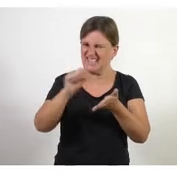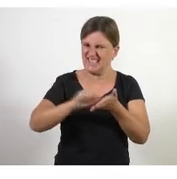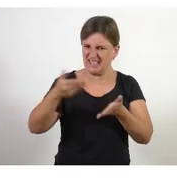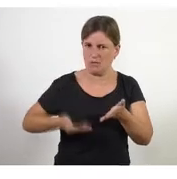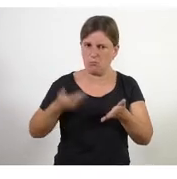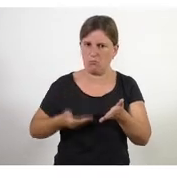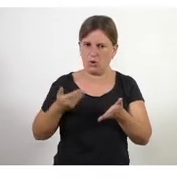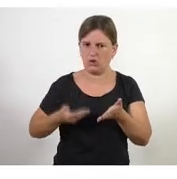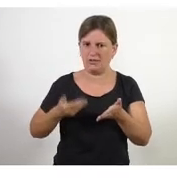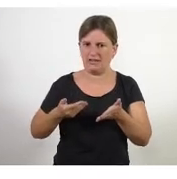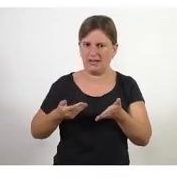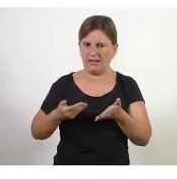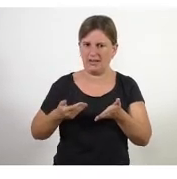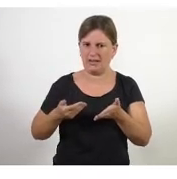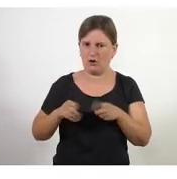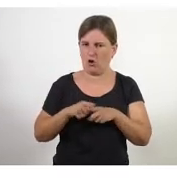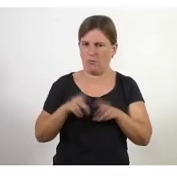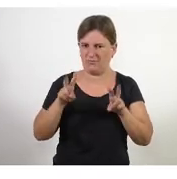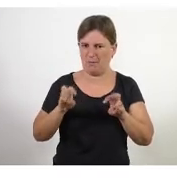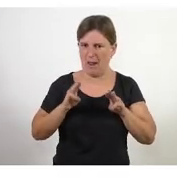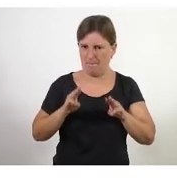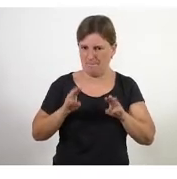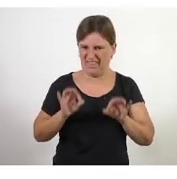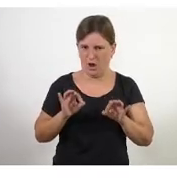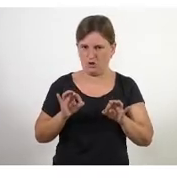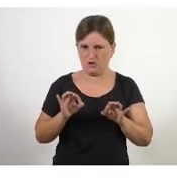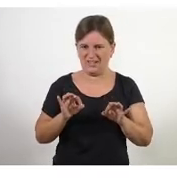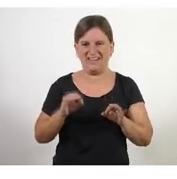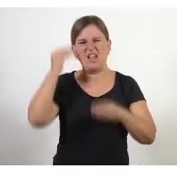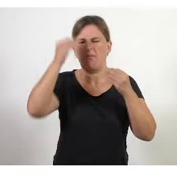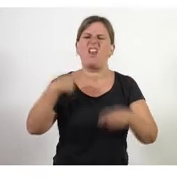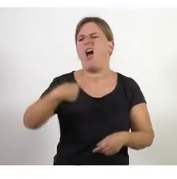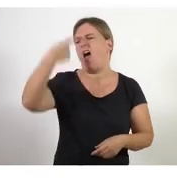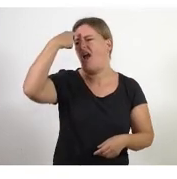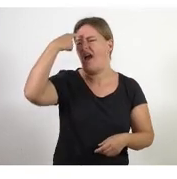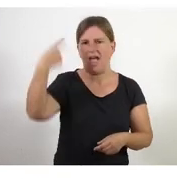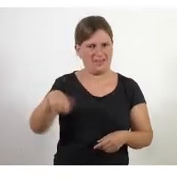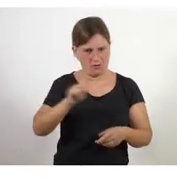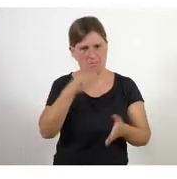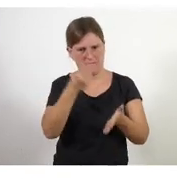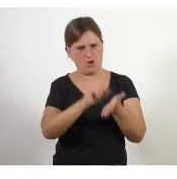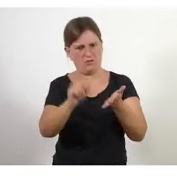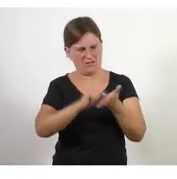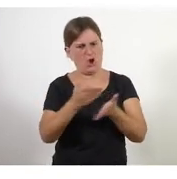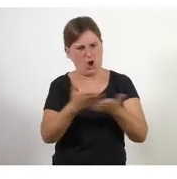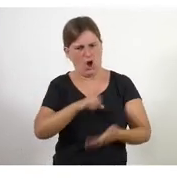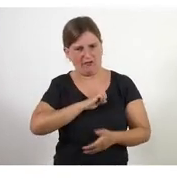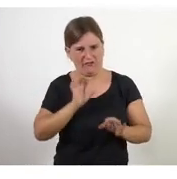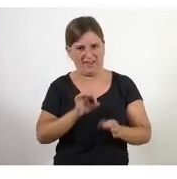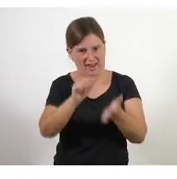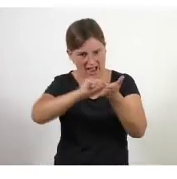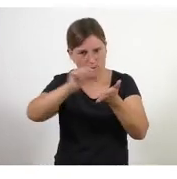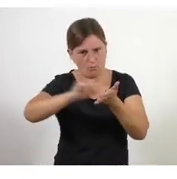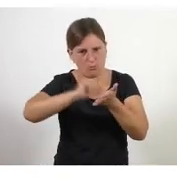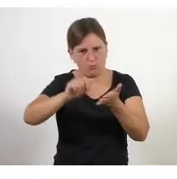molt important per un tema de pedagogia i del servei encara que diguis ara que me'n recordaré confia fes aquest pas